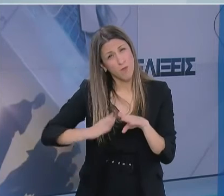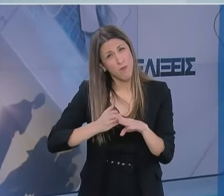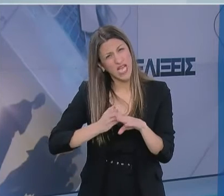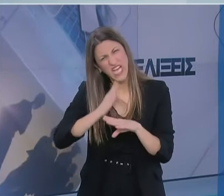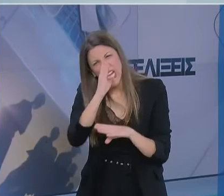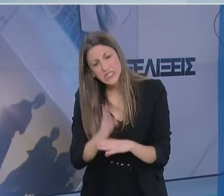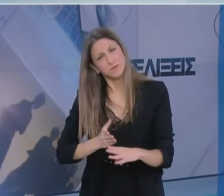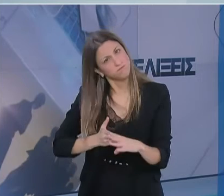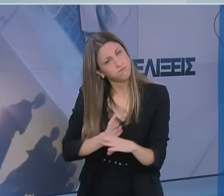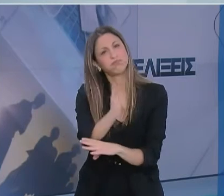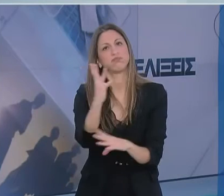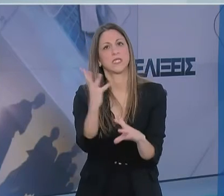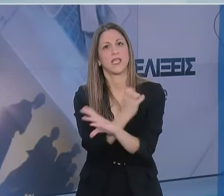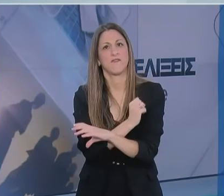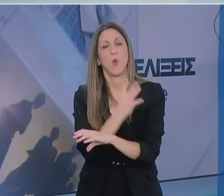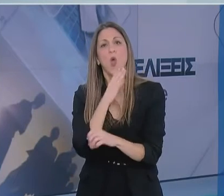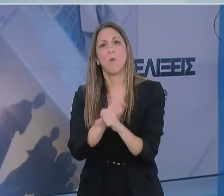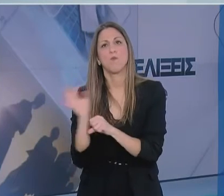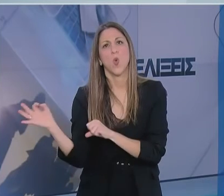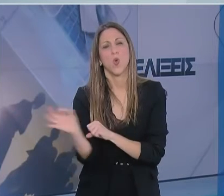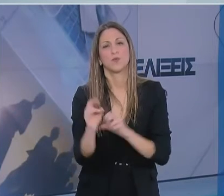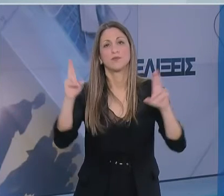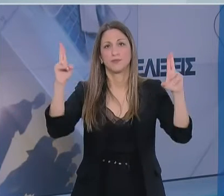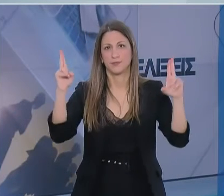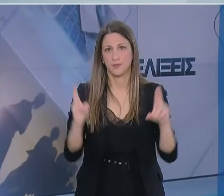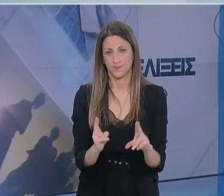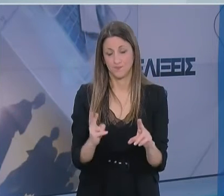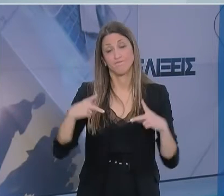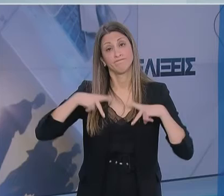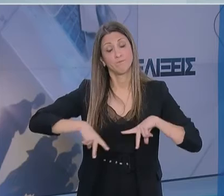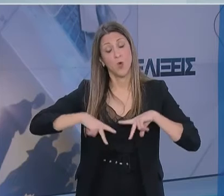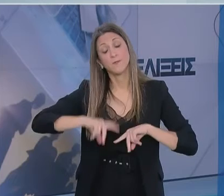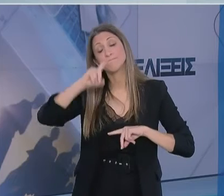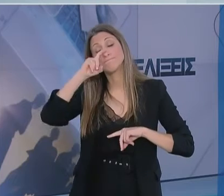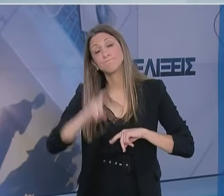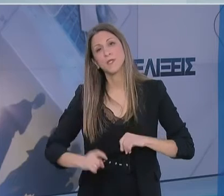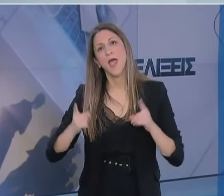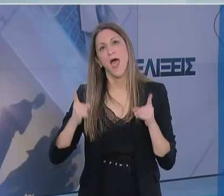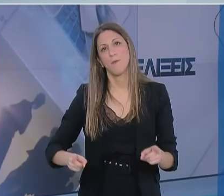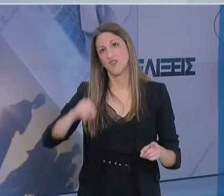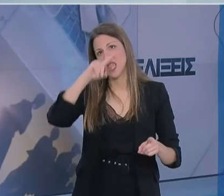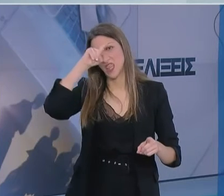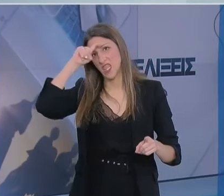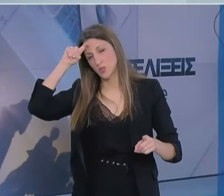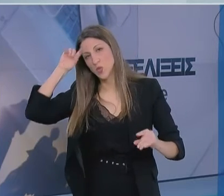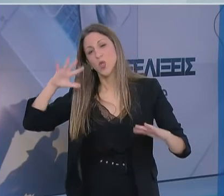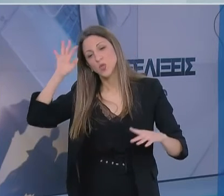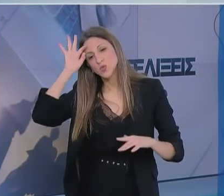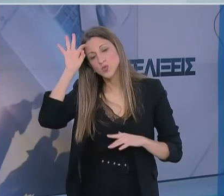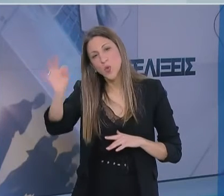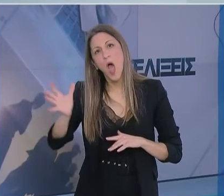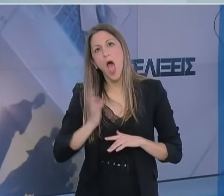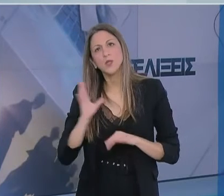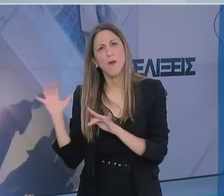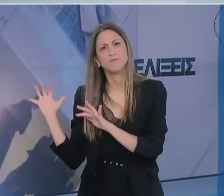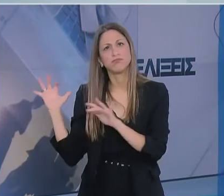σταματήσουμε την εξάπλωση της νόσου. Η πολιτεία έχει λάβει δύσκολες αποφάσεις προκειμένου να αποφευθεί χωρίς εξαιρέσεις στο συγχροτισμό